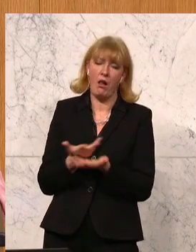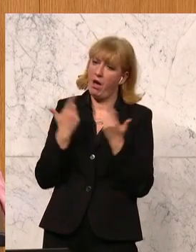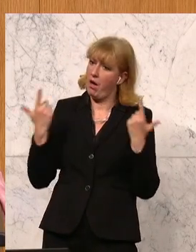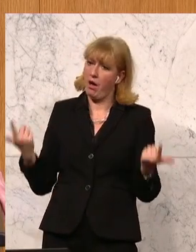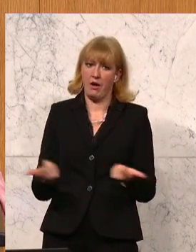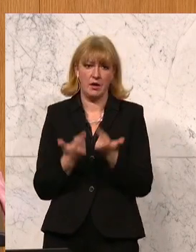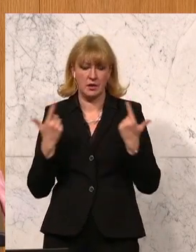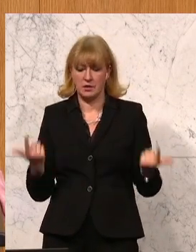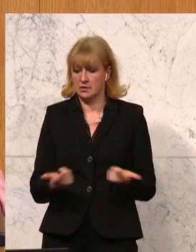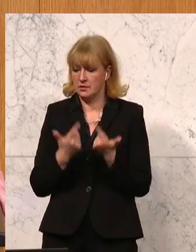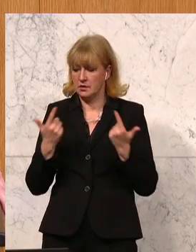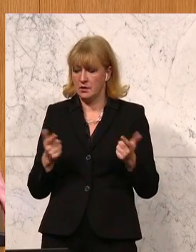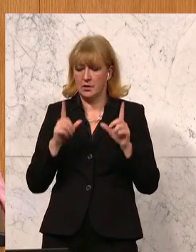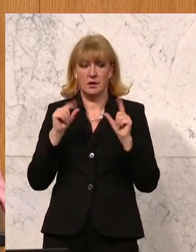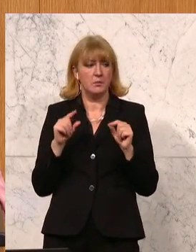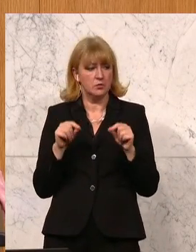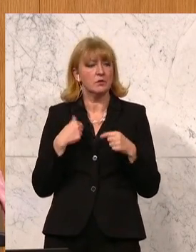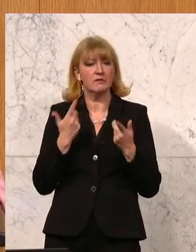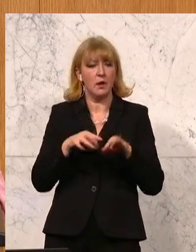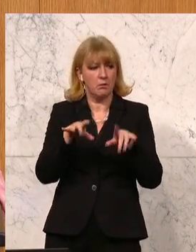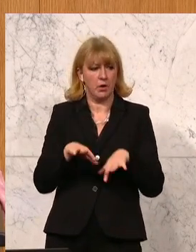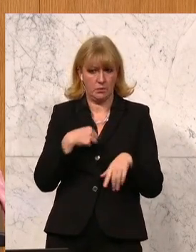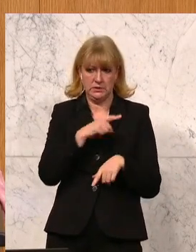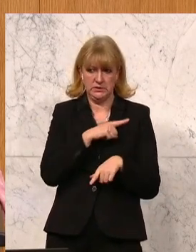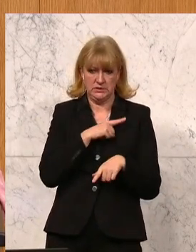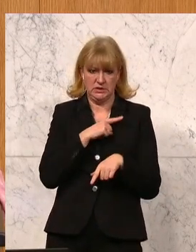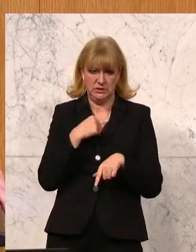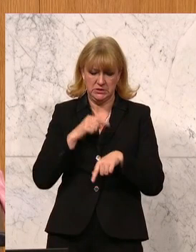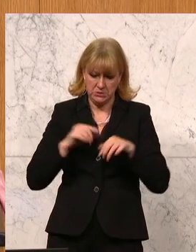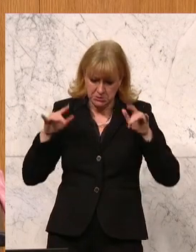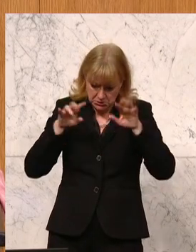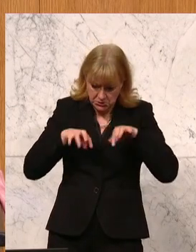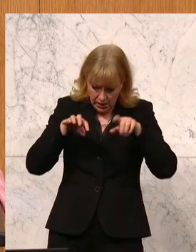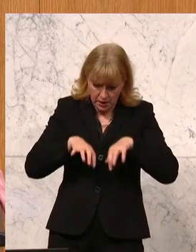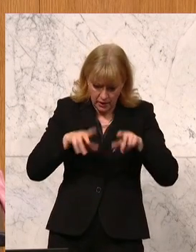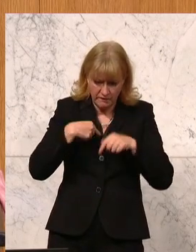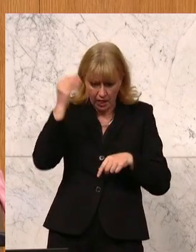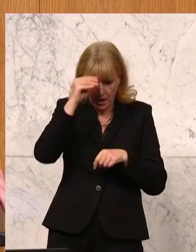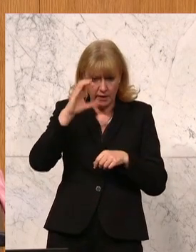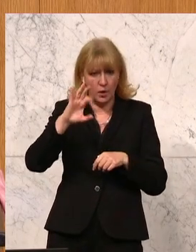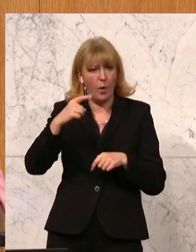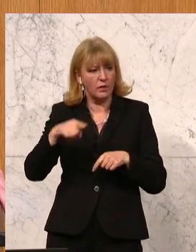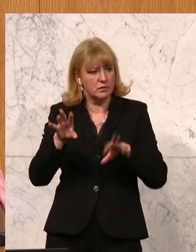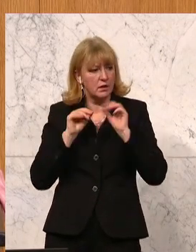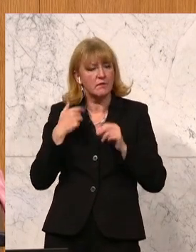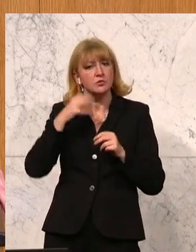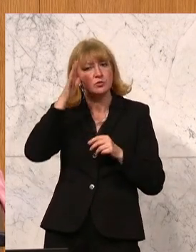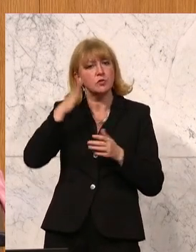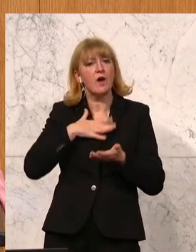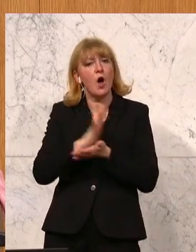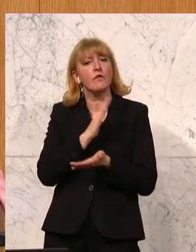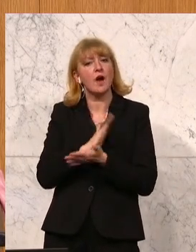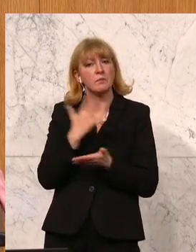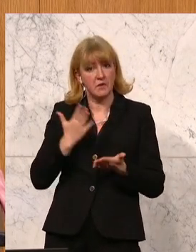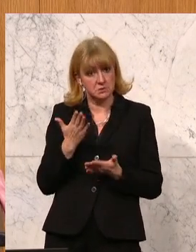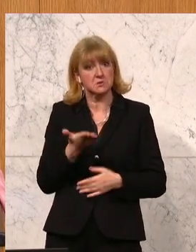ich habe jetzt sehr viel Zeit im Programmieren investiert, in das Erlernen von Coden. Was wird in Zukunft meine Aufgabe werden? Wir haben relativ schnell